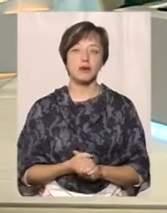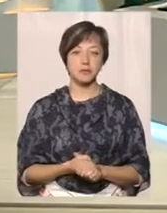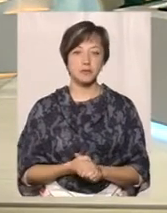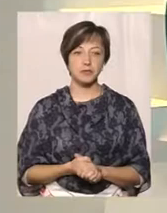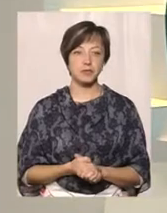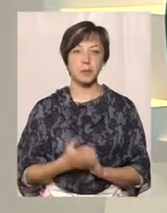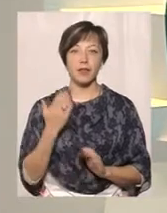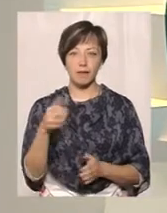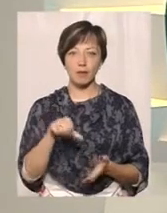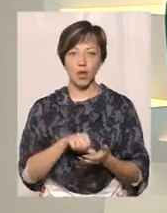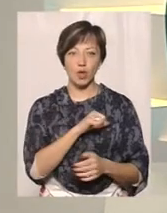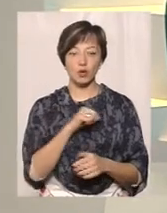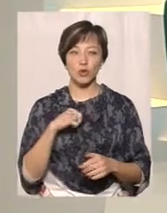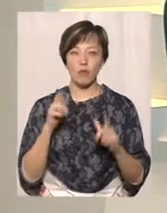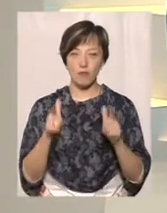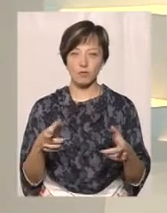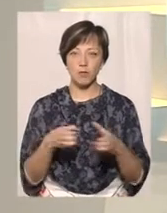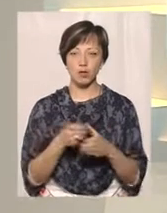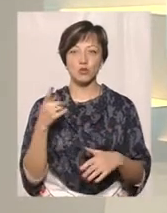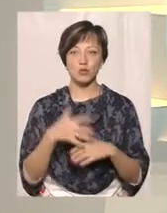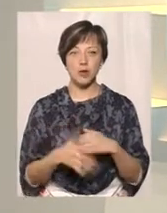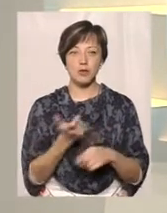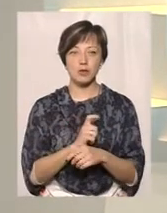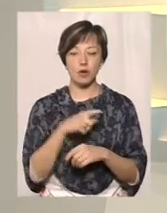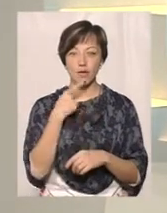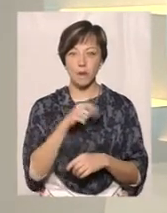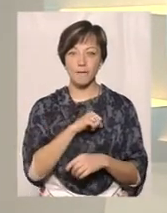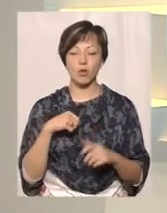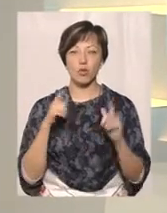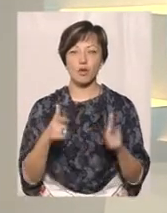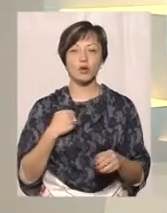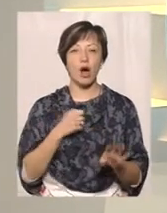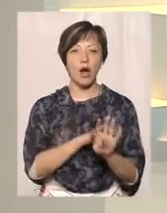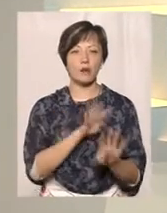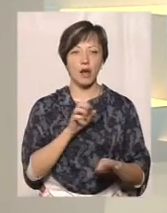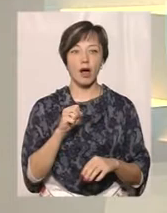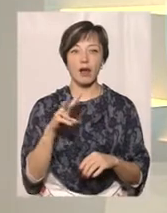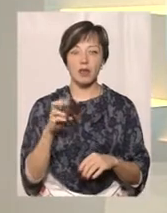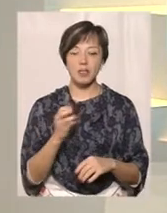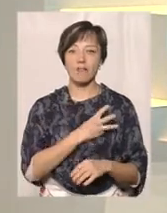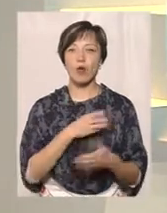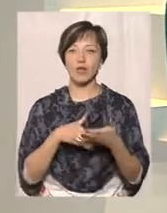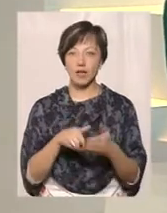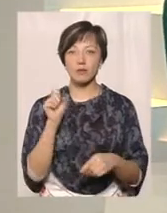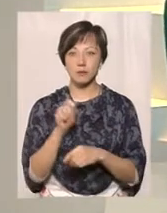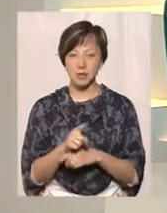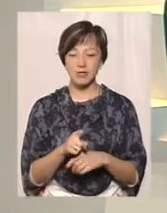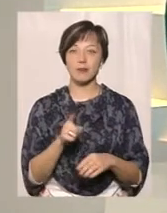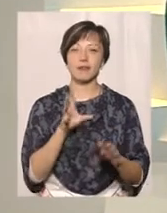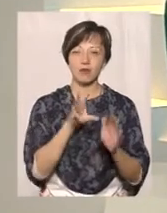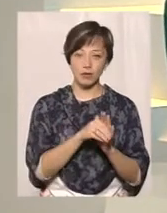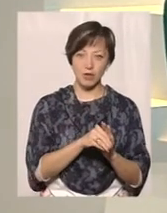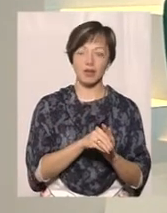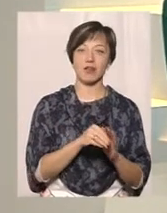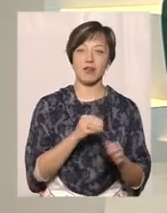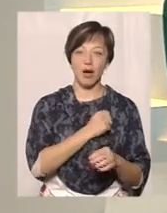Валентино, ви представляєте добровольчий батальйон. Зрозуміло, чому більше говорити про добровольчу армію. Але ж з волонтерською місією ви і в Збройні Сили